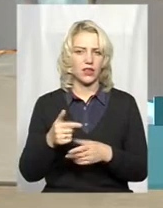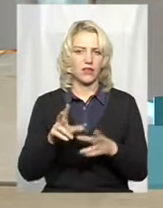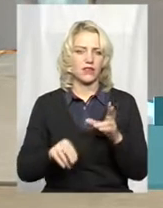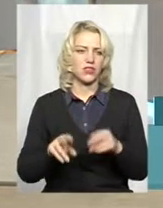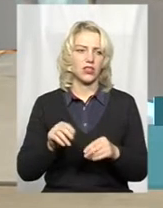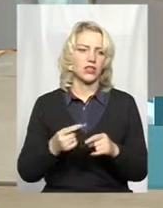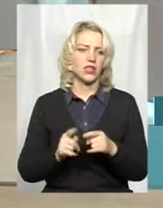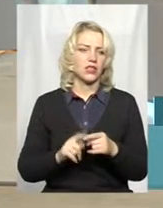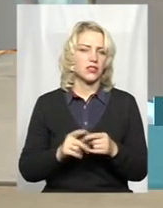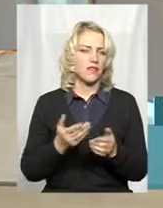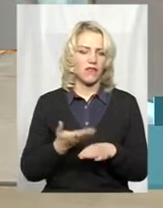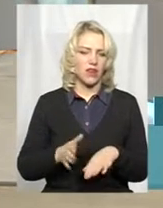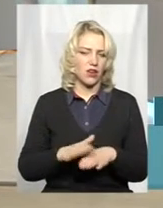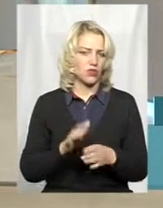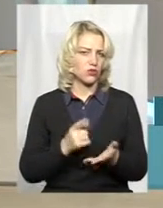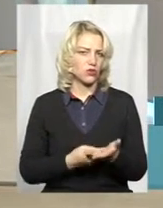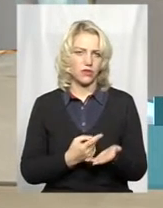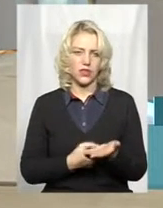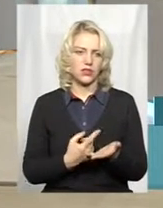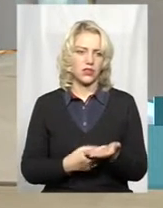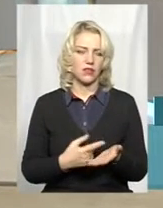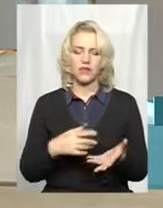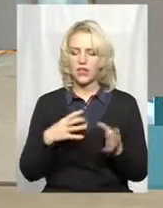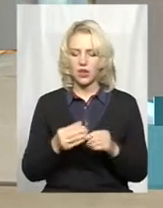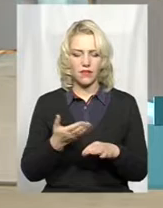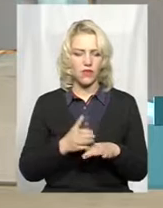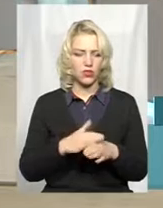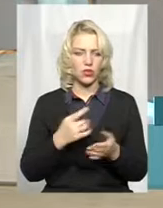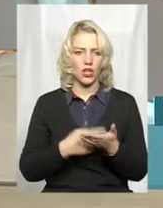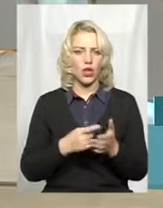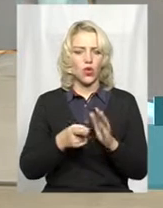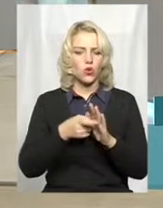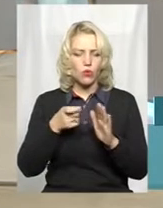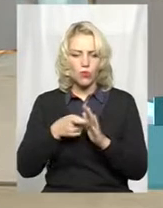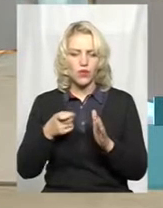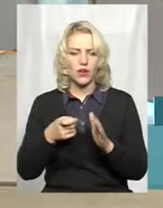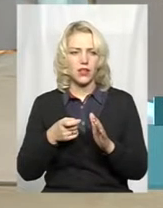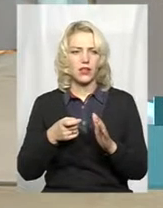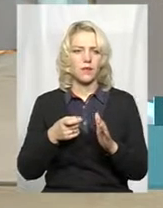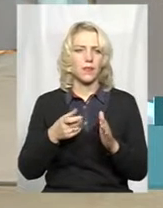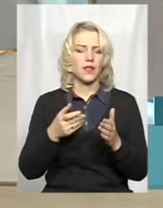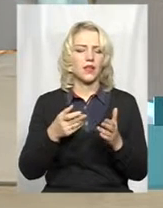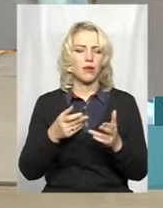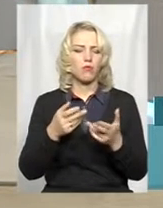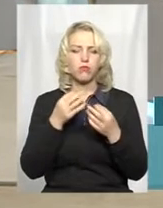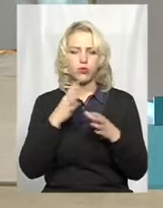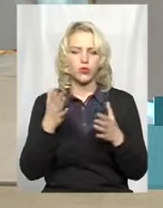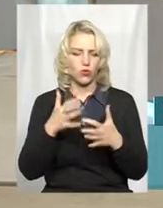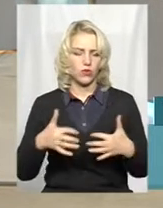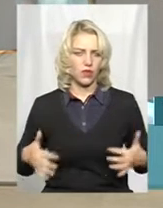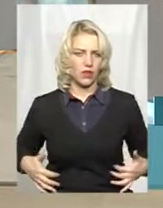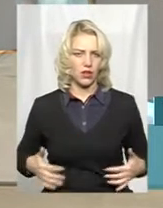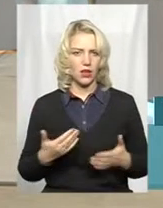довести? Довести, взагалі важко добування будь-якої тварини, тому що на сьогоднішній день є, ну,